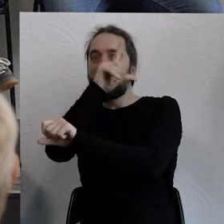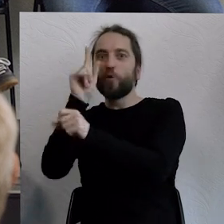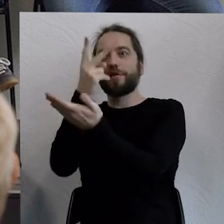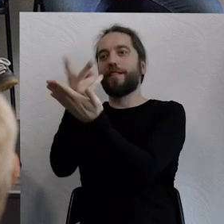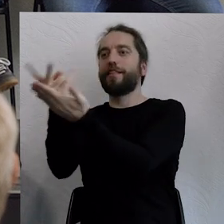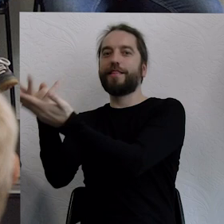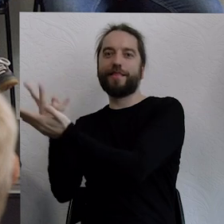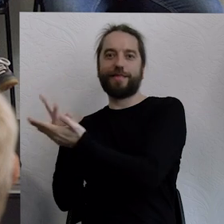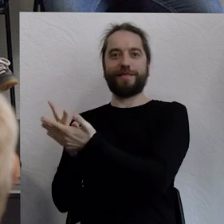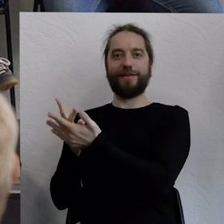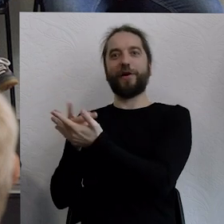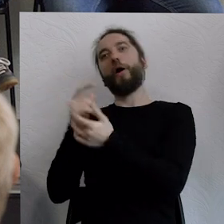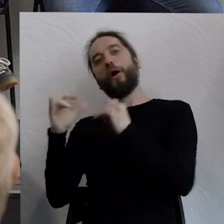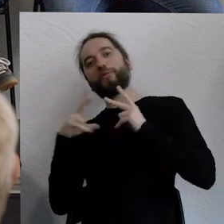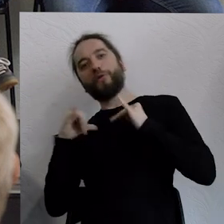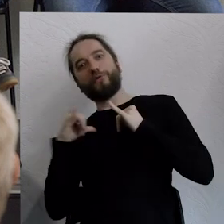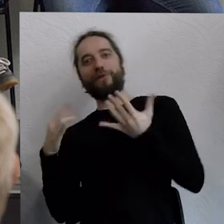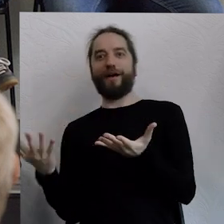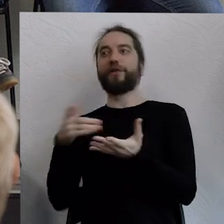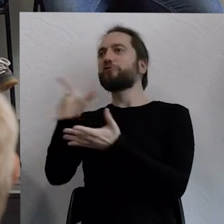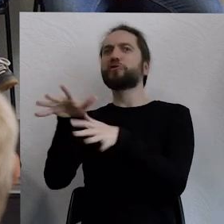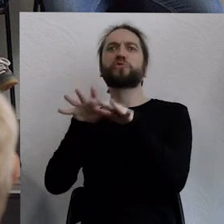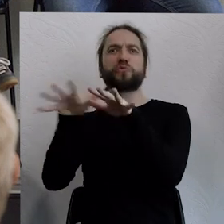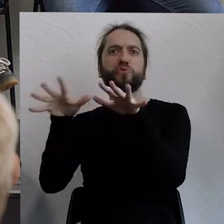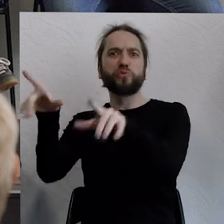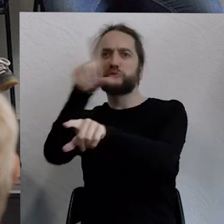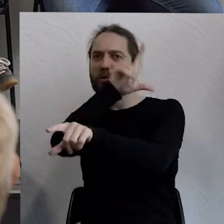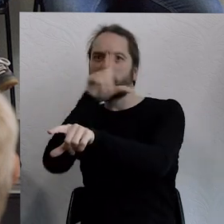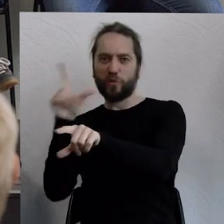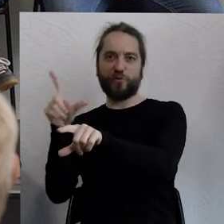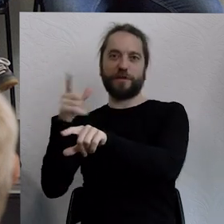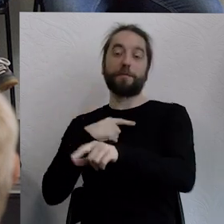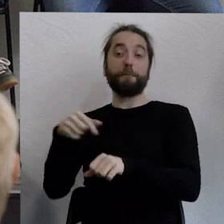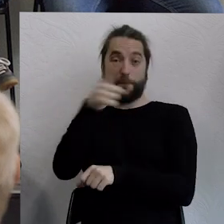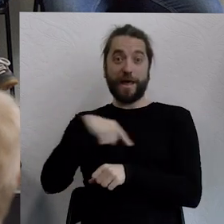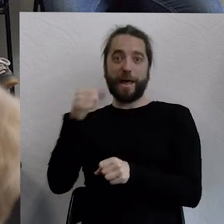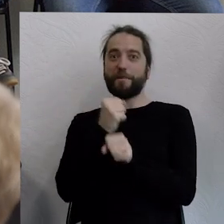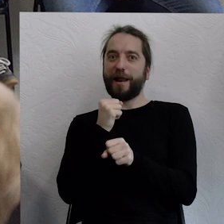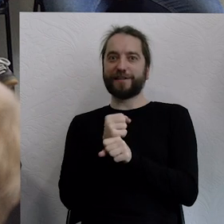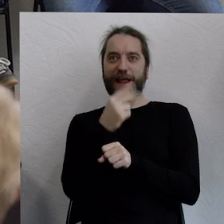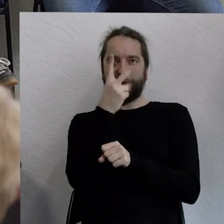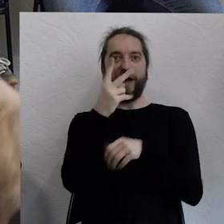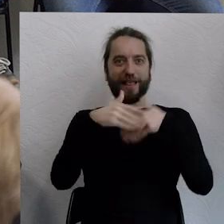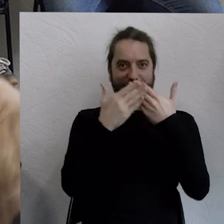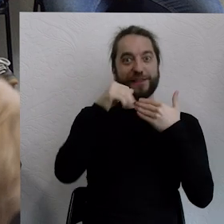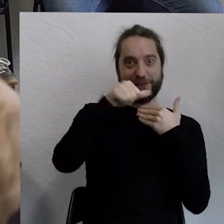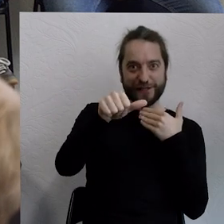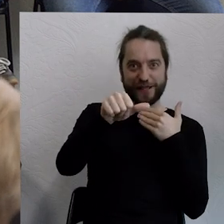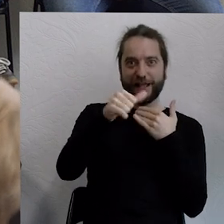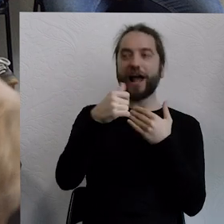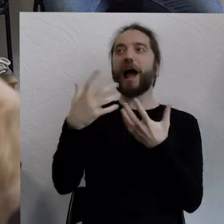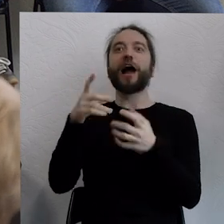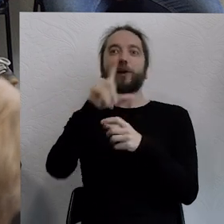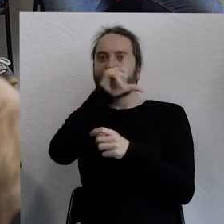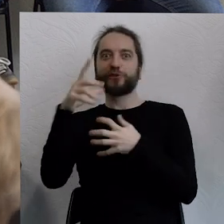ich bardzo dużo. Jest ich bardzo dużo, bo odkąd pracujemy tylko dwa dni w tygodniu, musimy pracować tylko dwa dni w tygodniu, ludzie mają mnóstwo